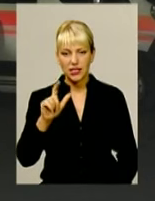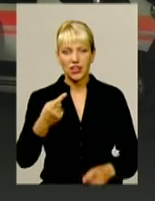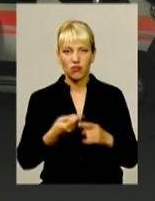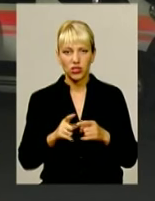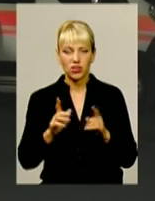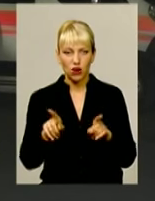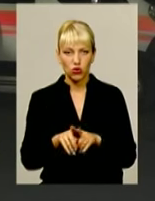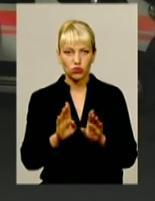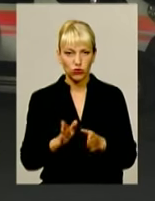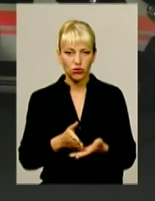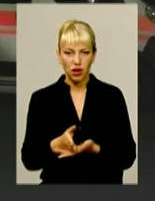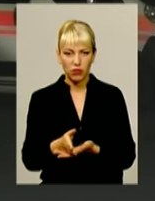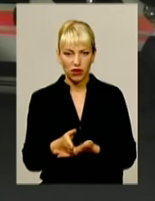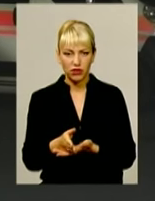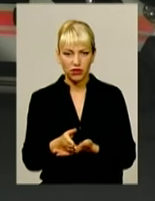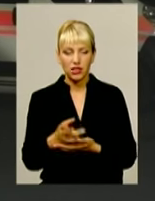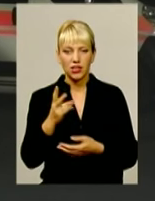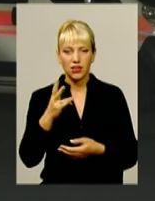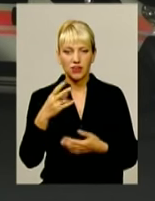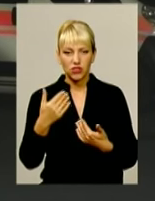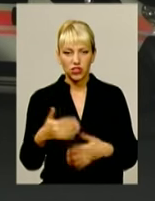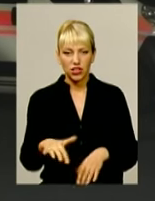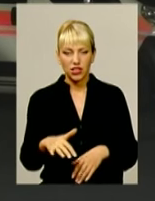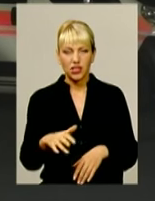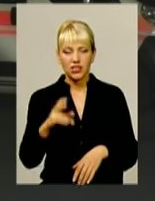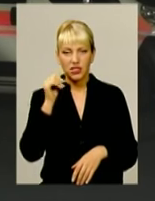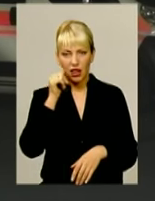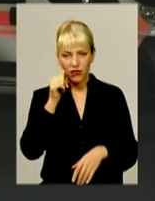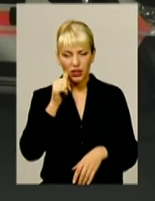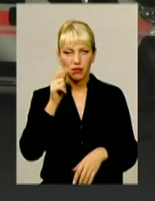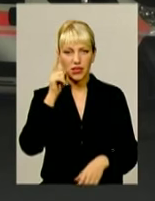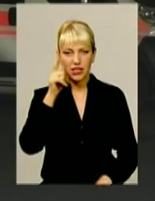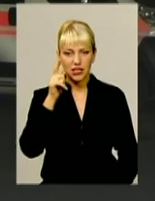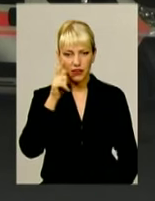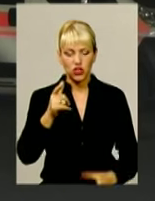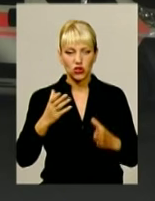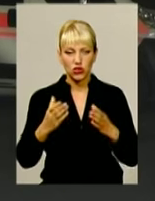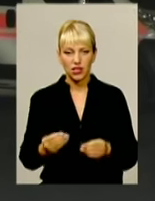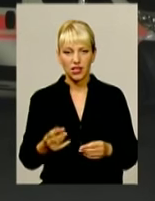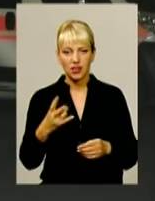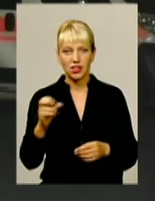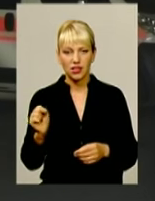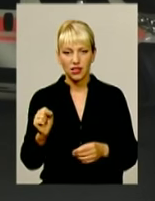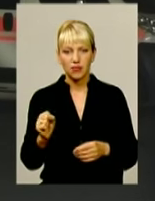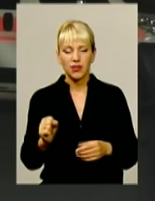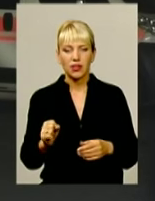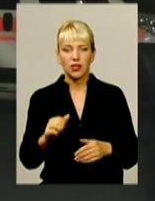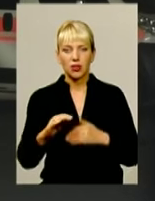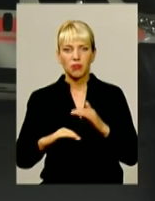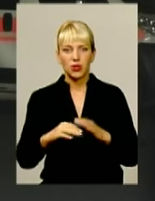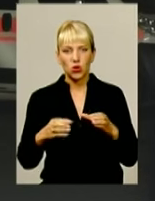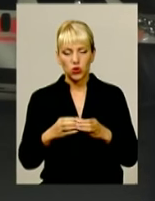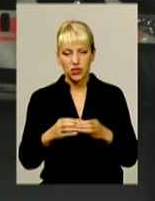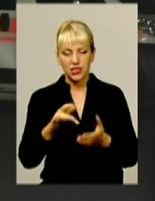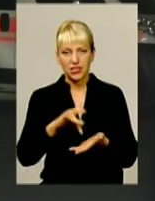направлені вже буквально з завтрашнього, з після завтрашнього дня на підрозділи центру,